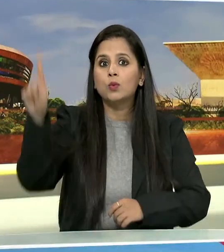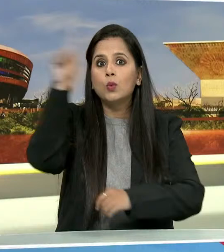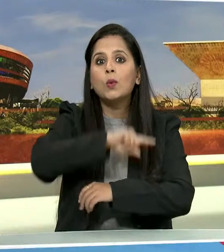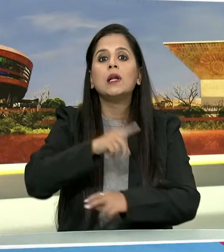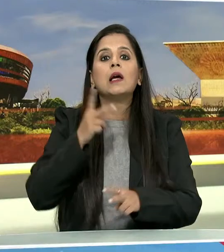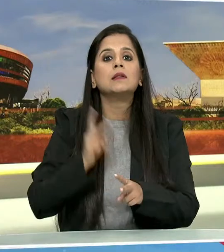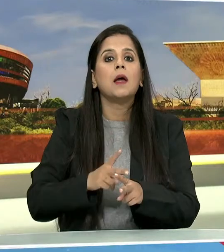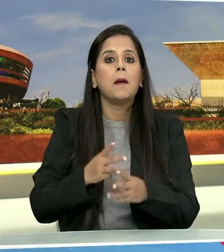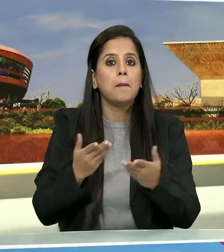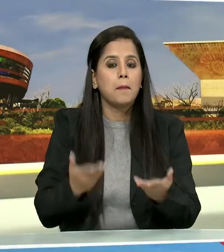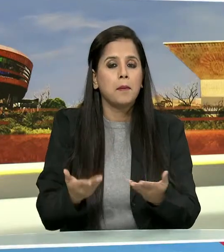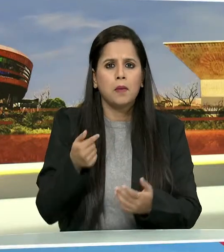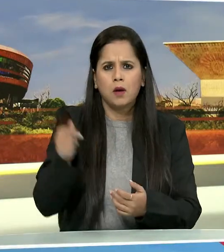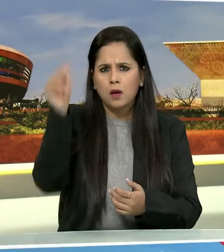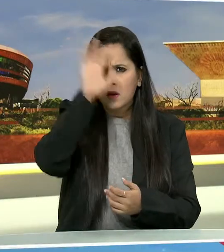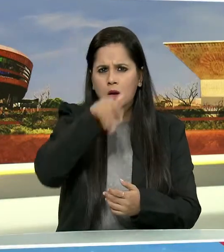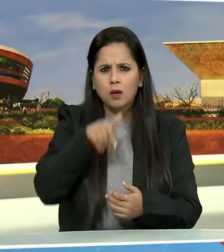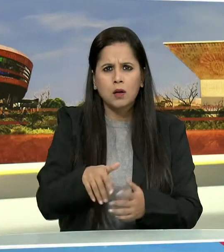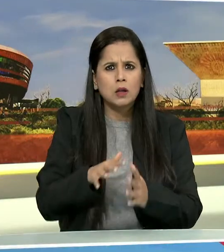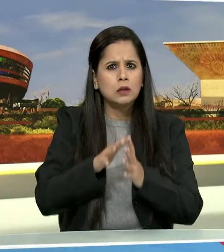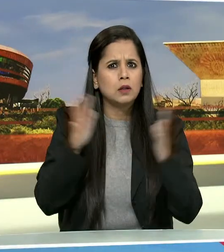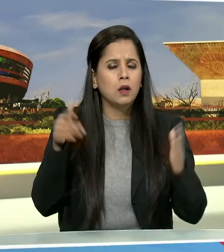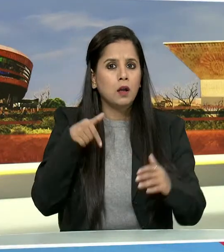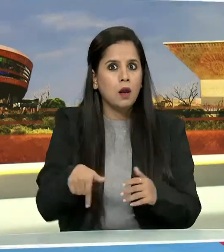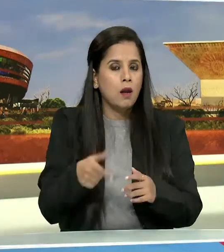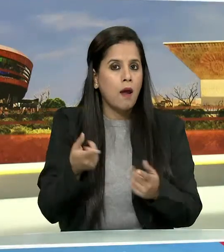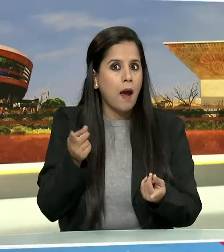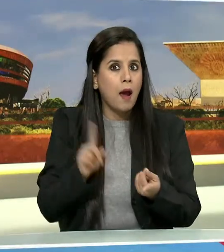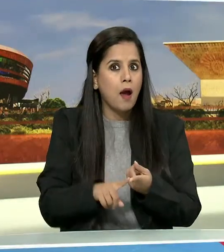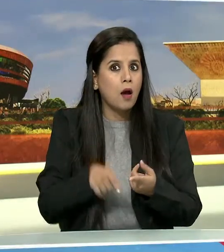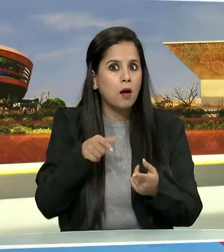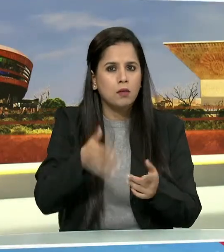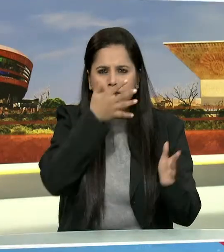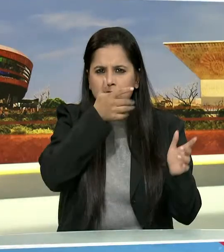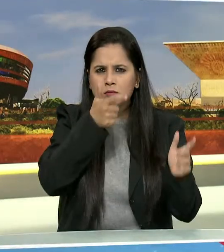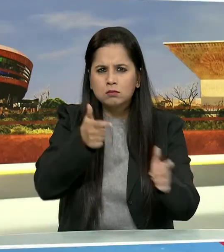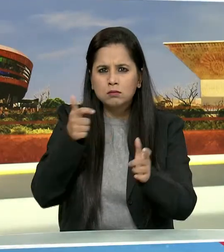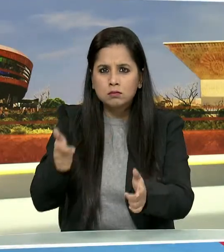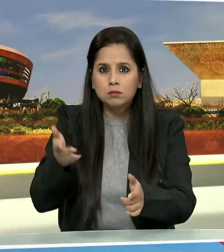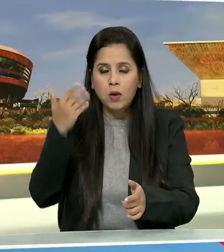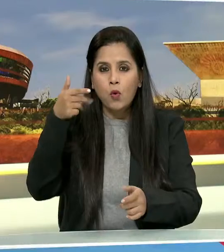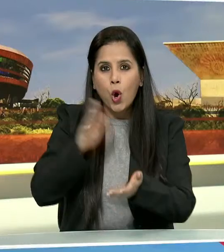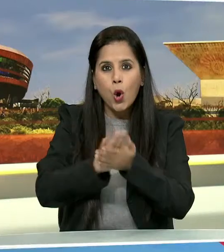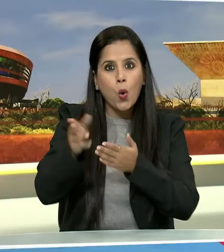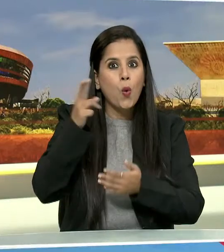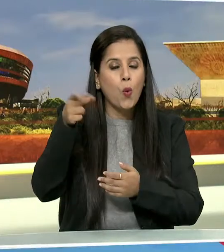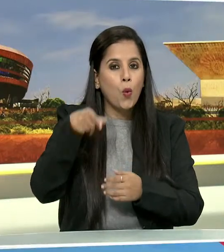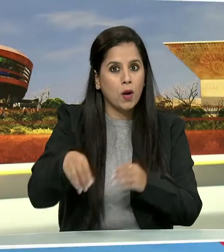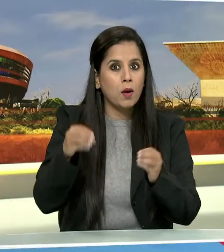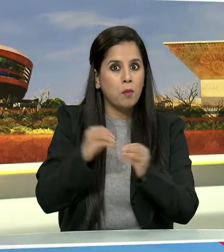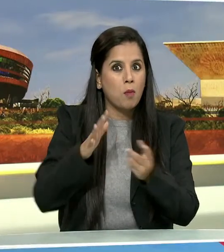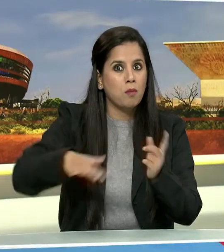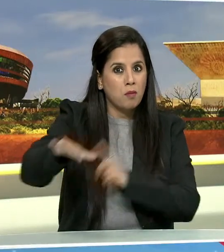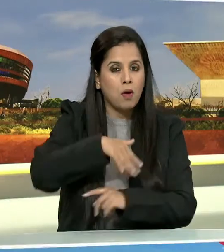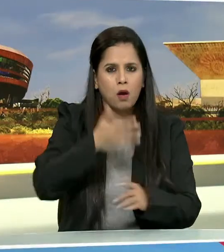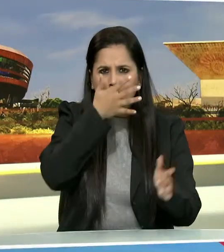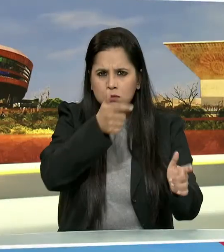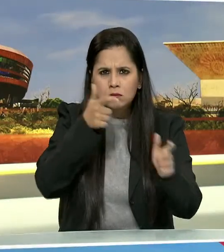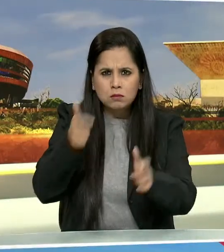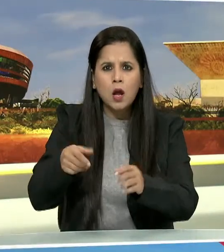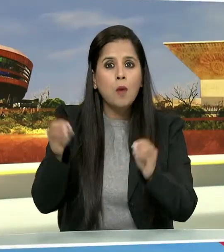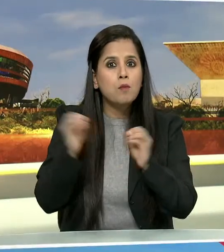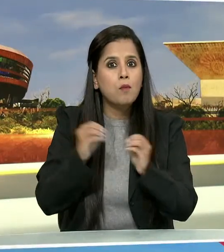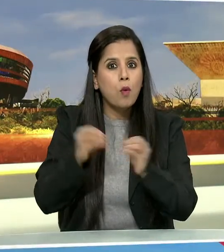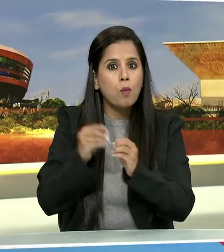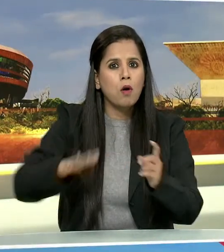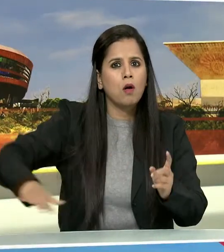देश पर सबसे जधन्य आतंकी हमला हुआ था आतंकी हो ने मुंबई